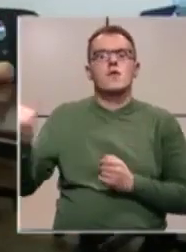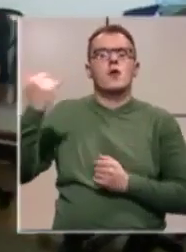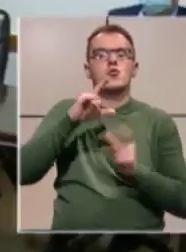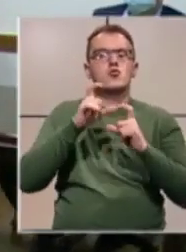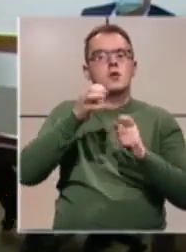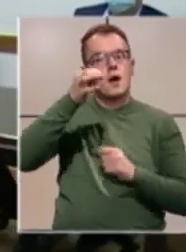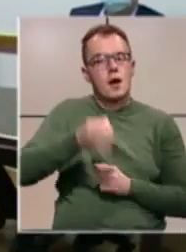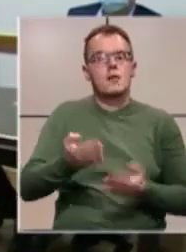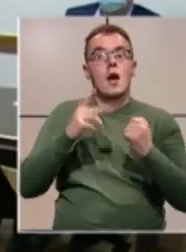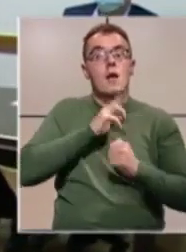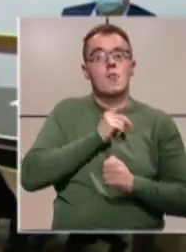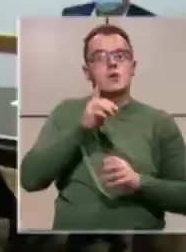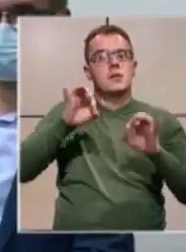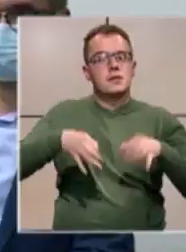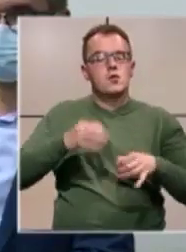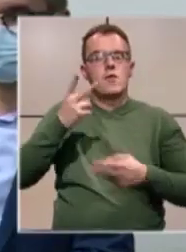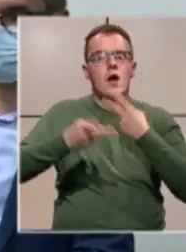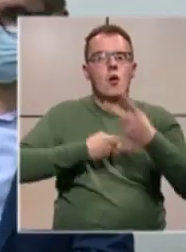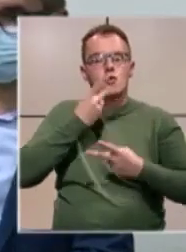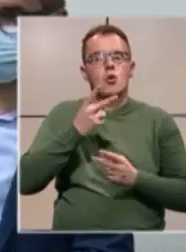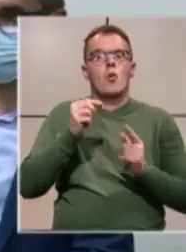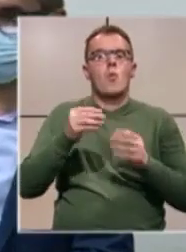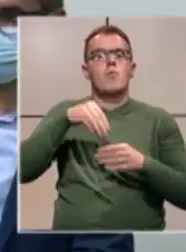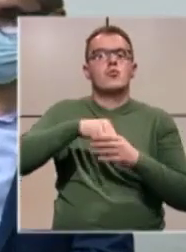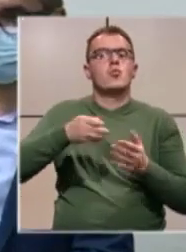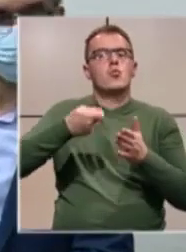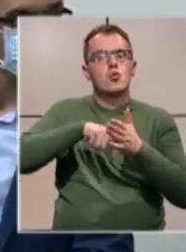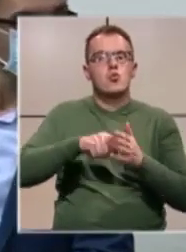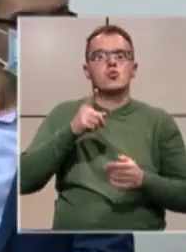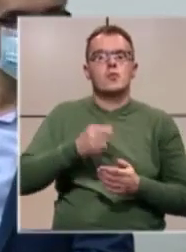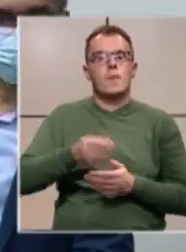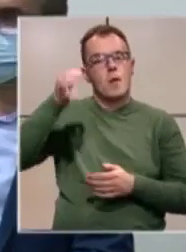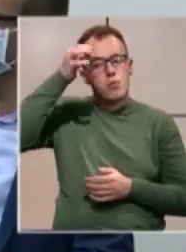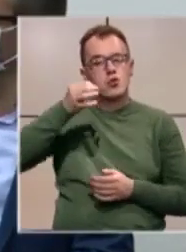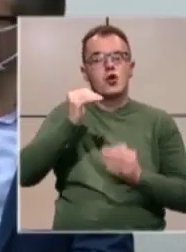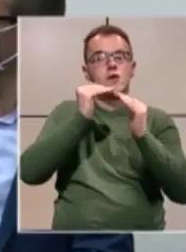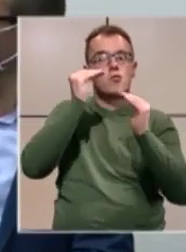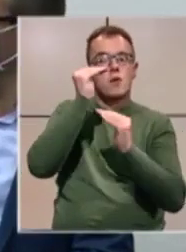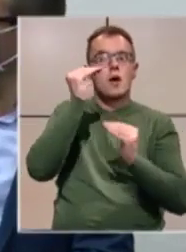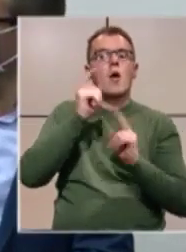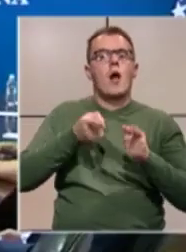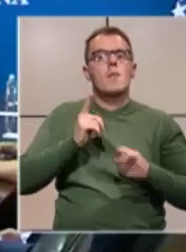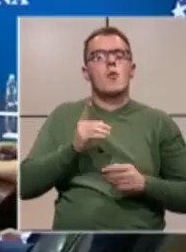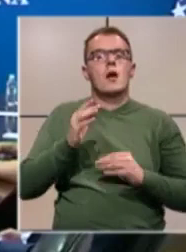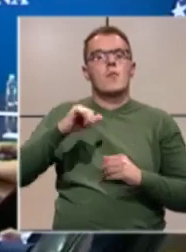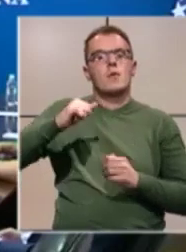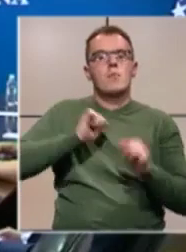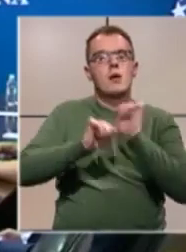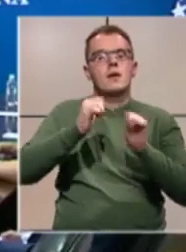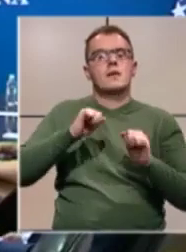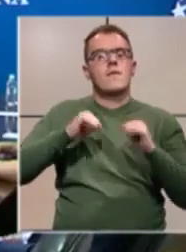-Sanski kanton, ali ih policija zaustavlja na kontrolnom punktu uključu. Poštovati ćemo hijerarhiju, ali moramo braniti vlastite interese.